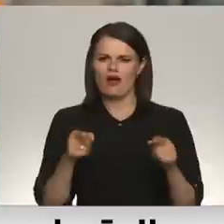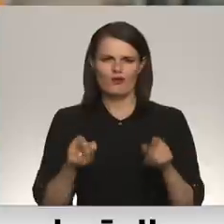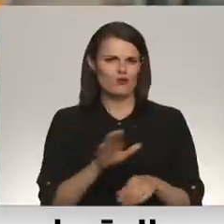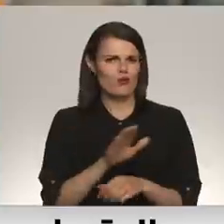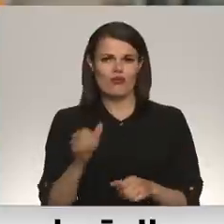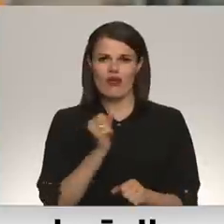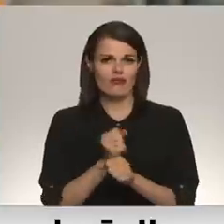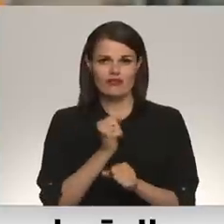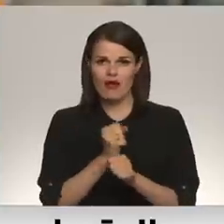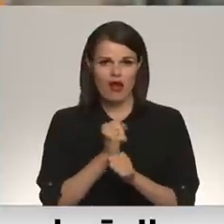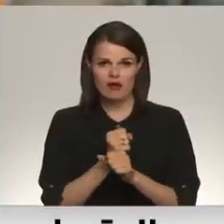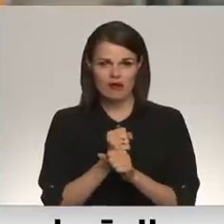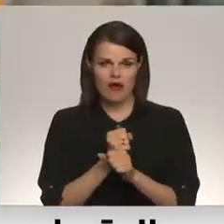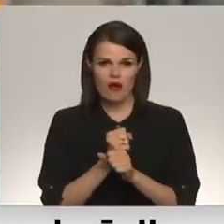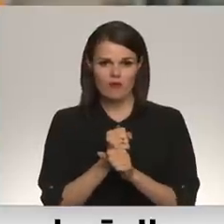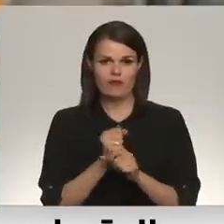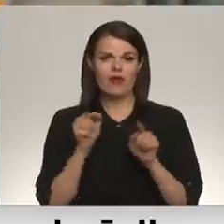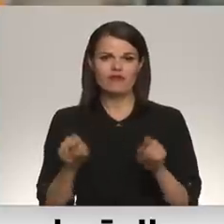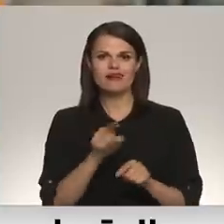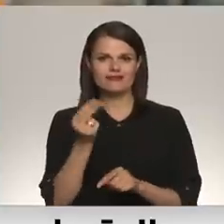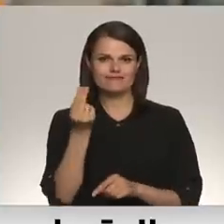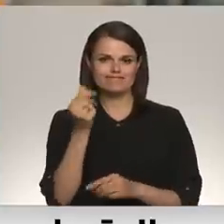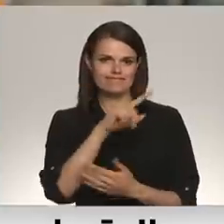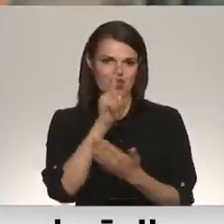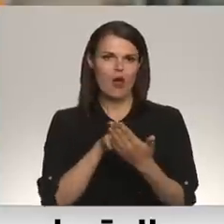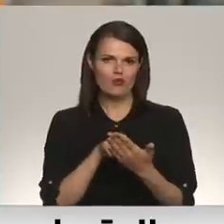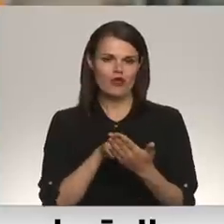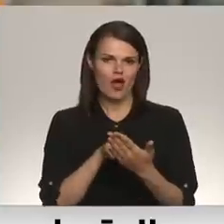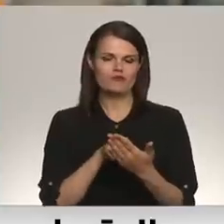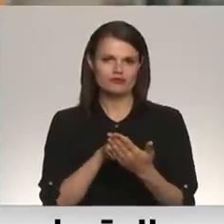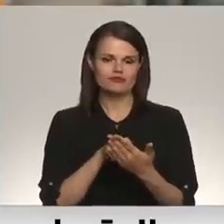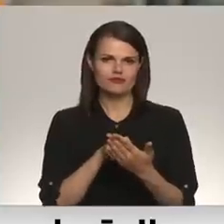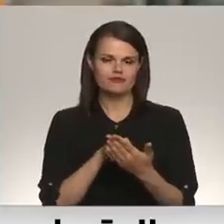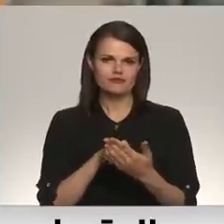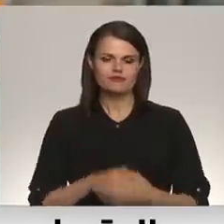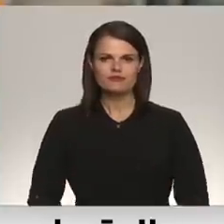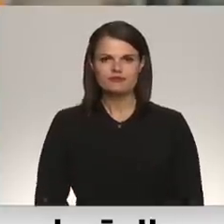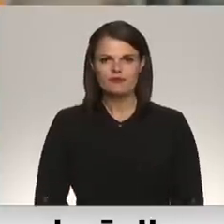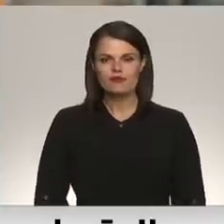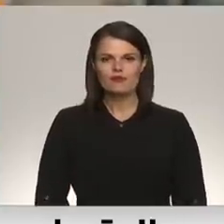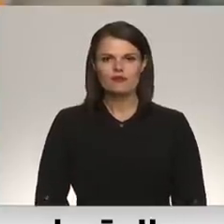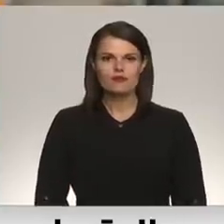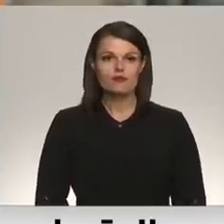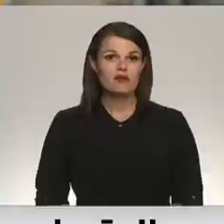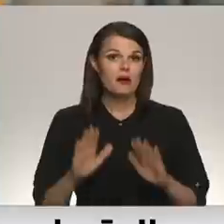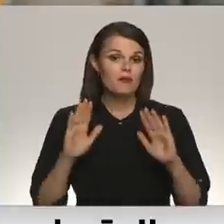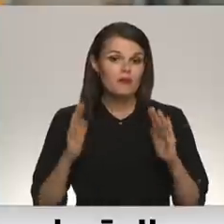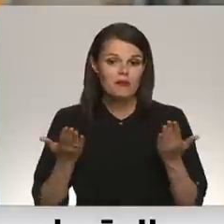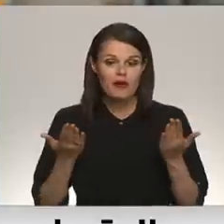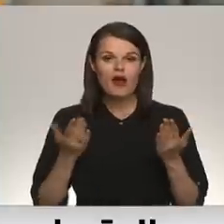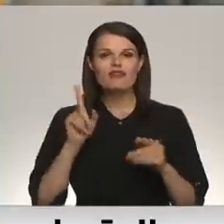nedaram, tas ir budžeta jautājums, tas ir naudas jautājums. Bet